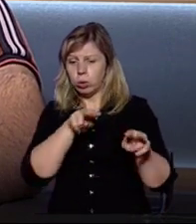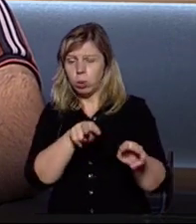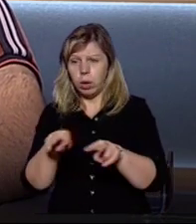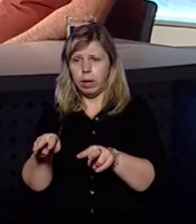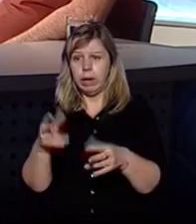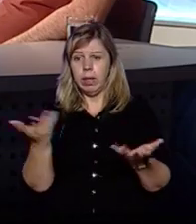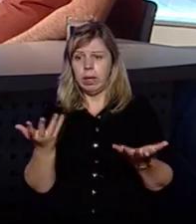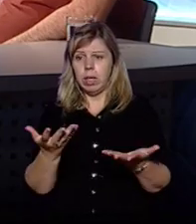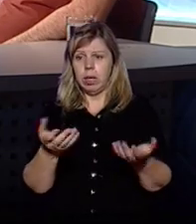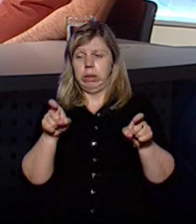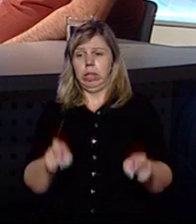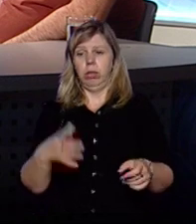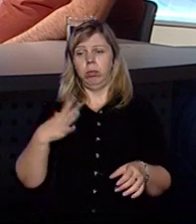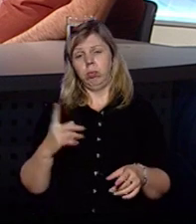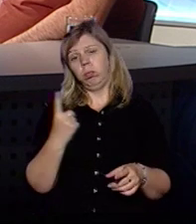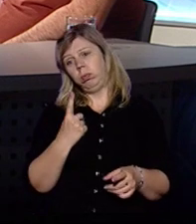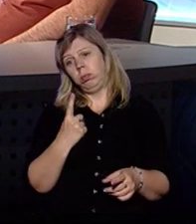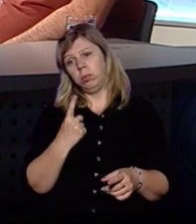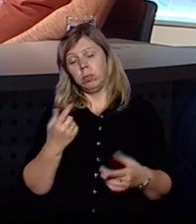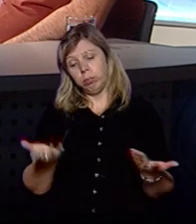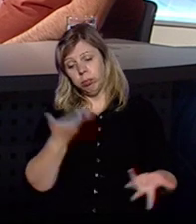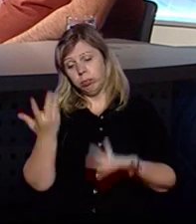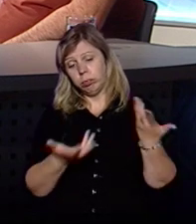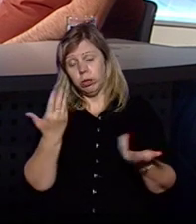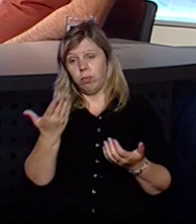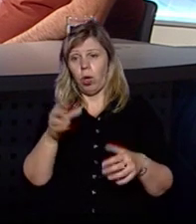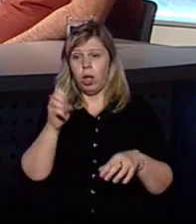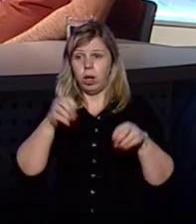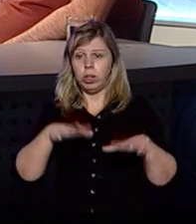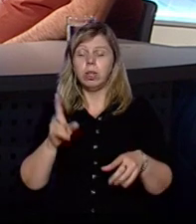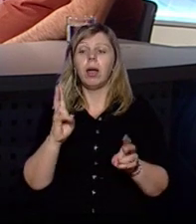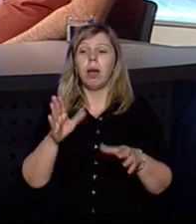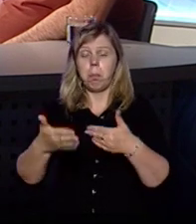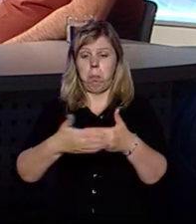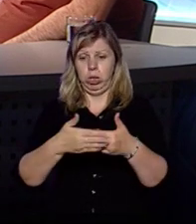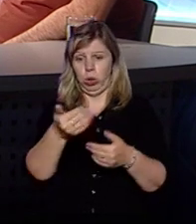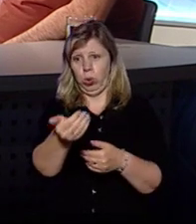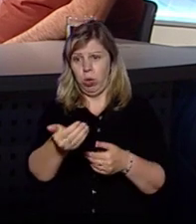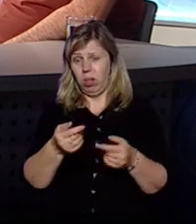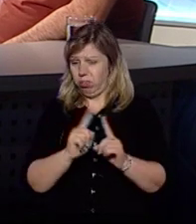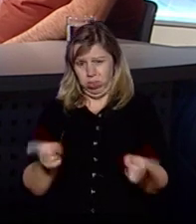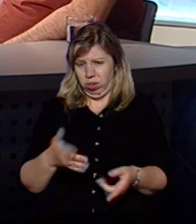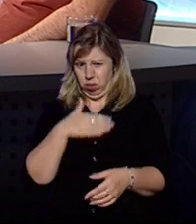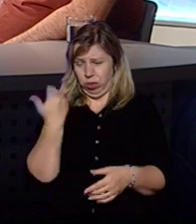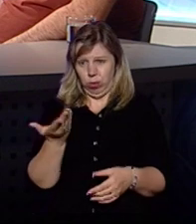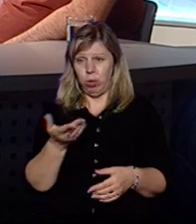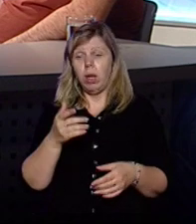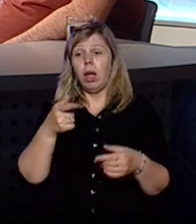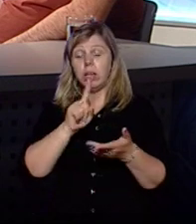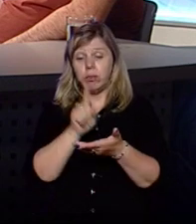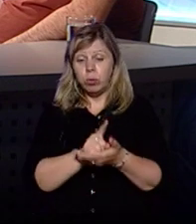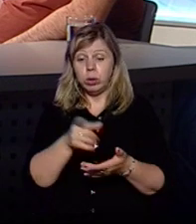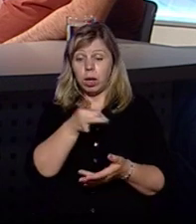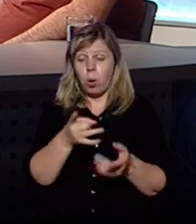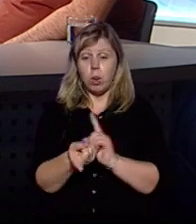сидів і чекав переглядати його рішення, як найближе до нього. Звичайно, ні. Тому, якщо функції